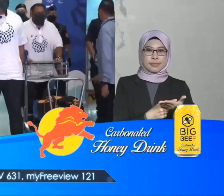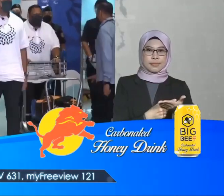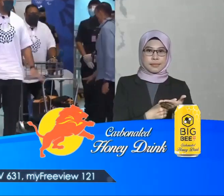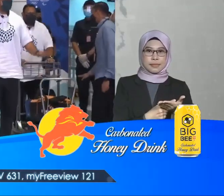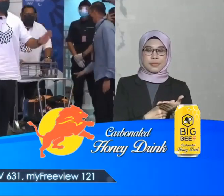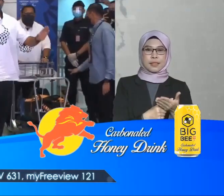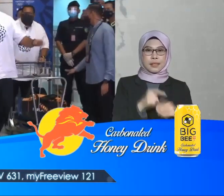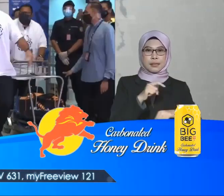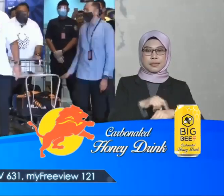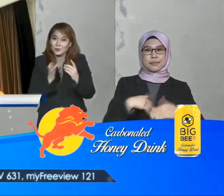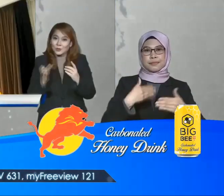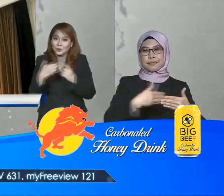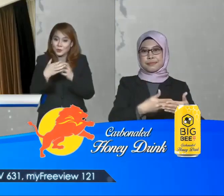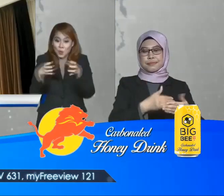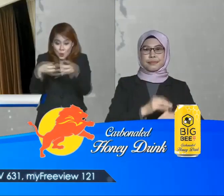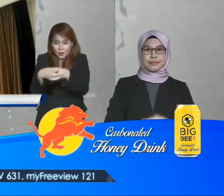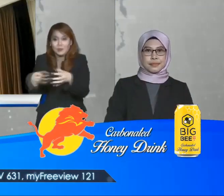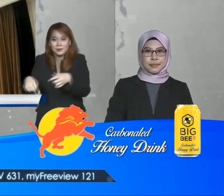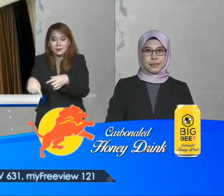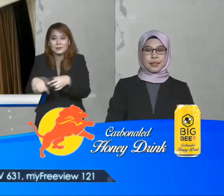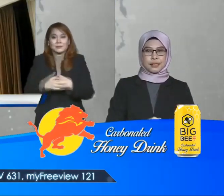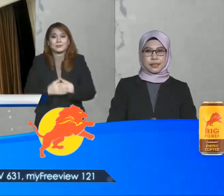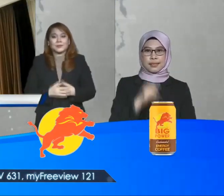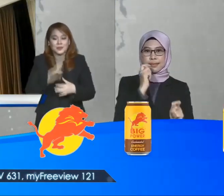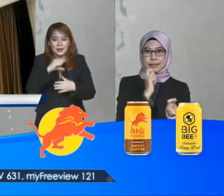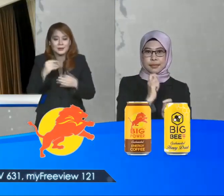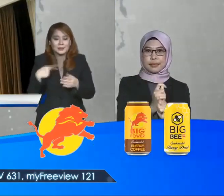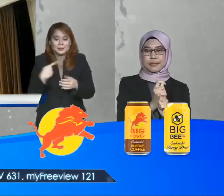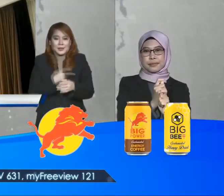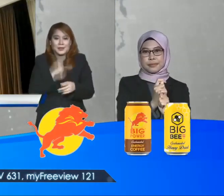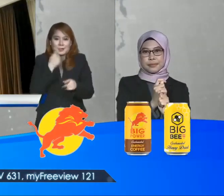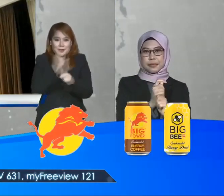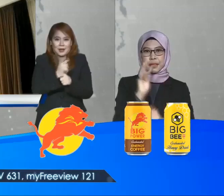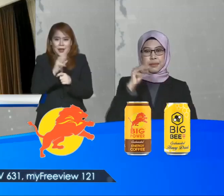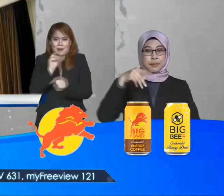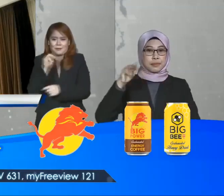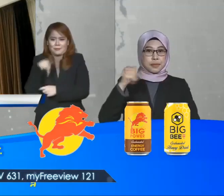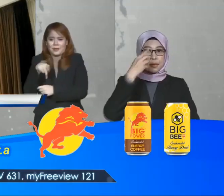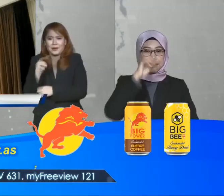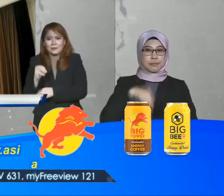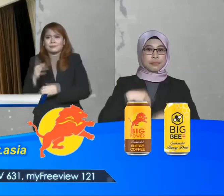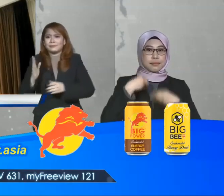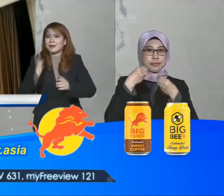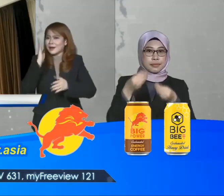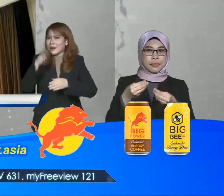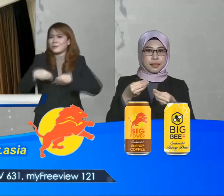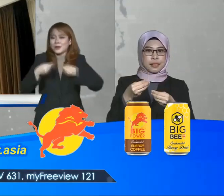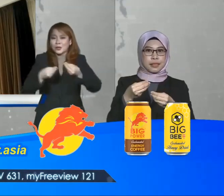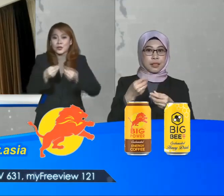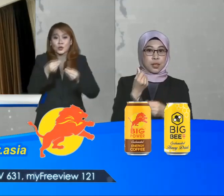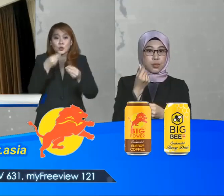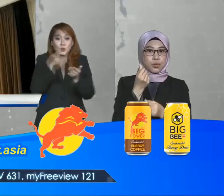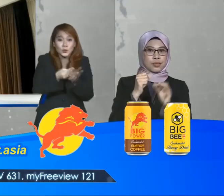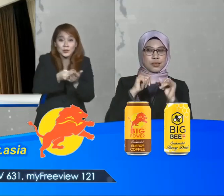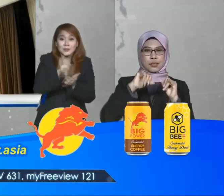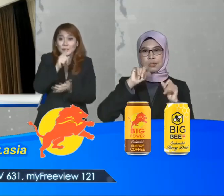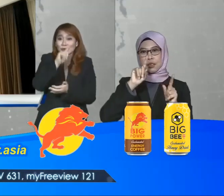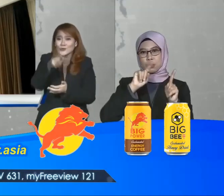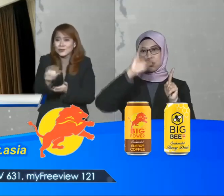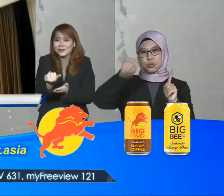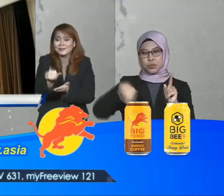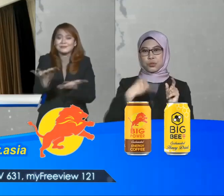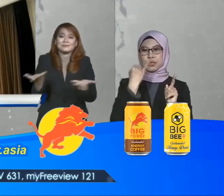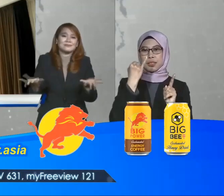tersebut dalam masa terdekat. Dan di situ kita akan tetapkan. Orang mengatakan MPM untuk bagi ruiz sejuta ini, I think this is not,